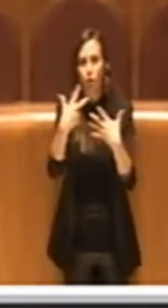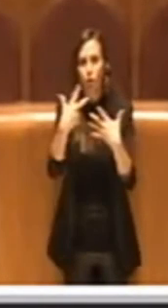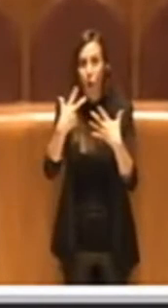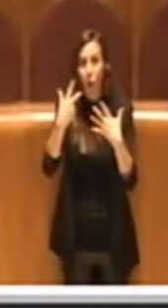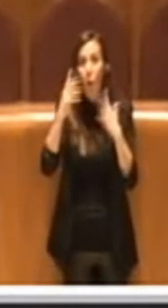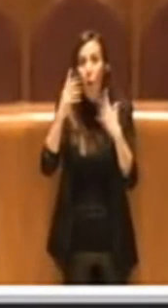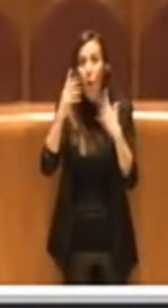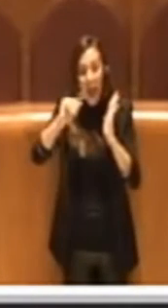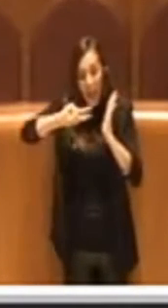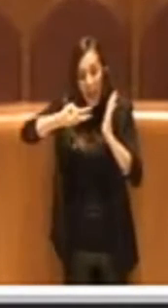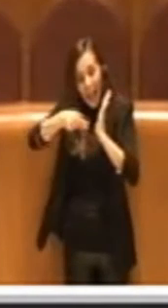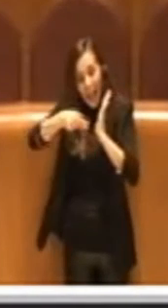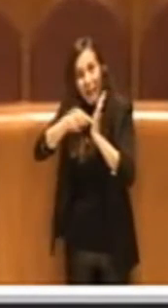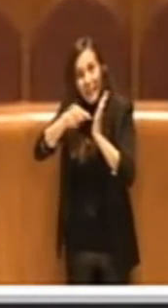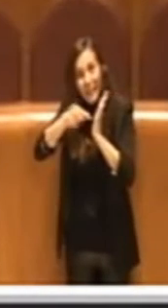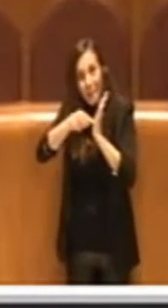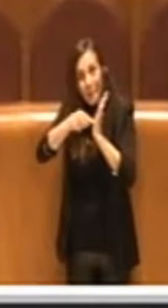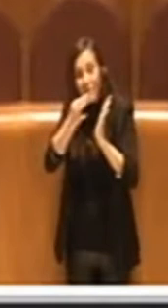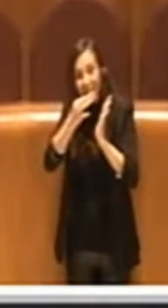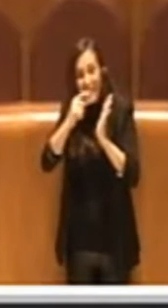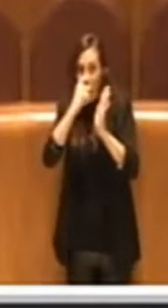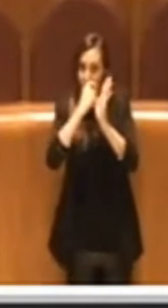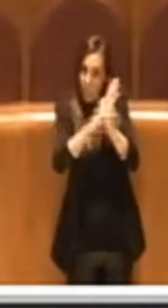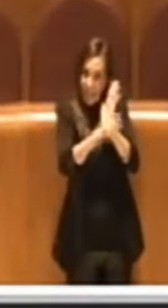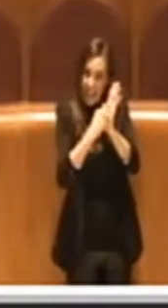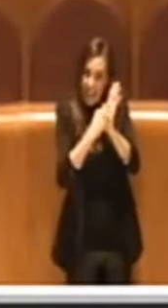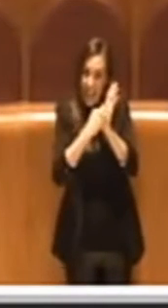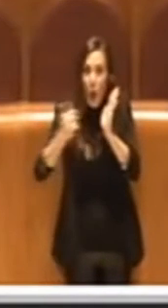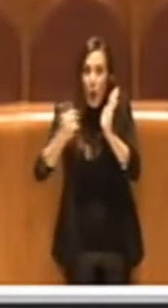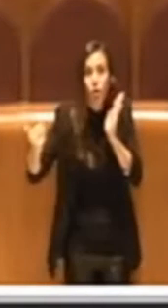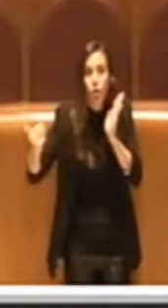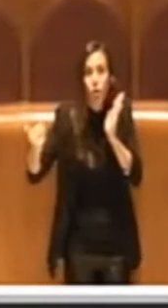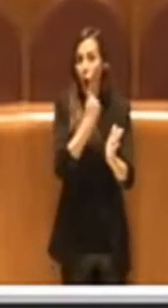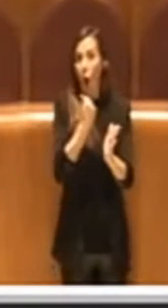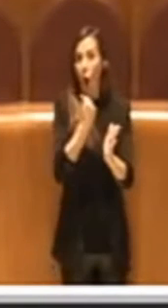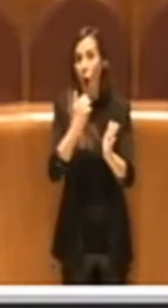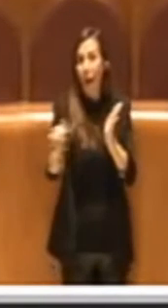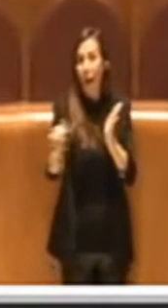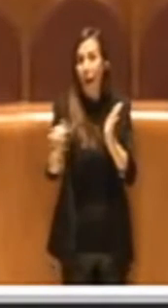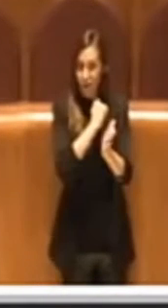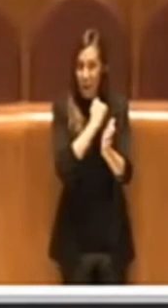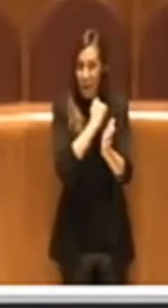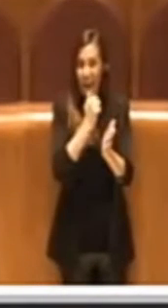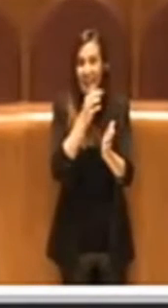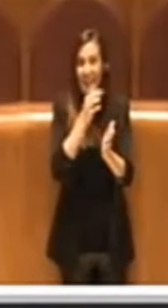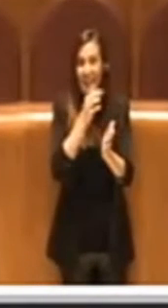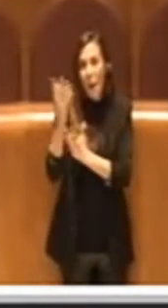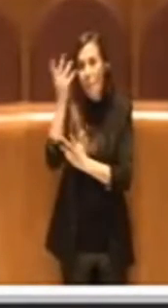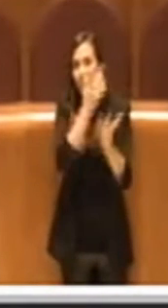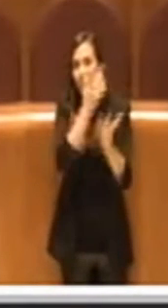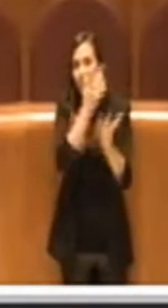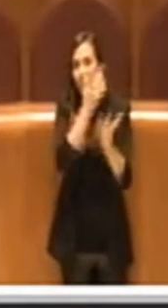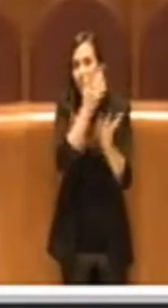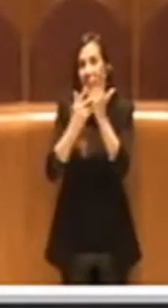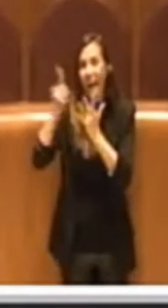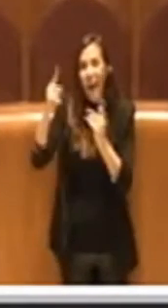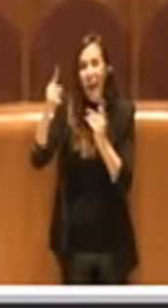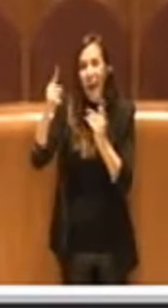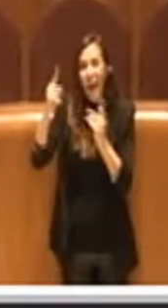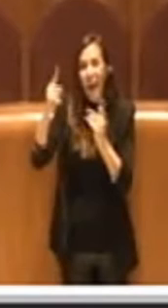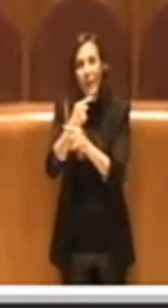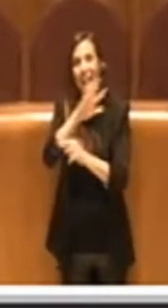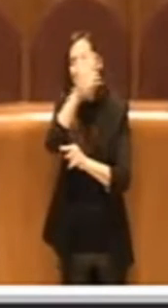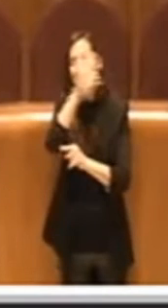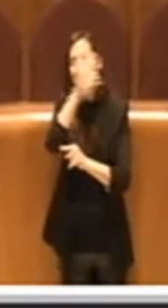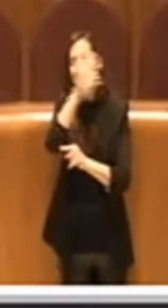toglie, quindi il parere contrario a toglierla sembrerebbe contrario al testo inserito nel